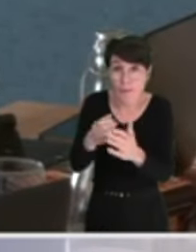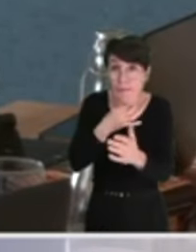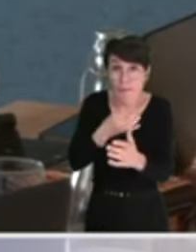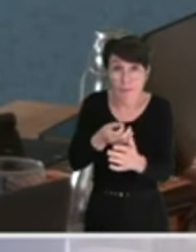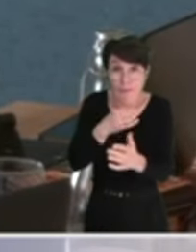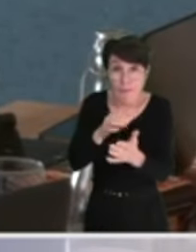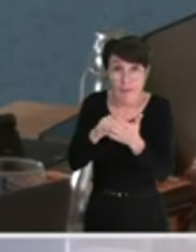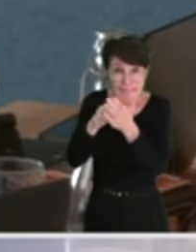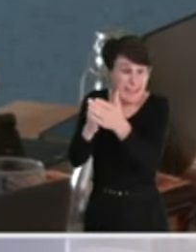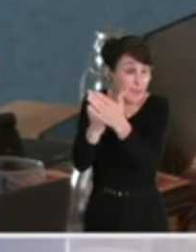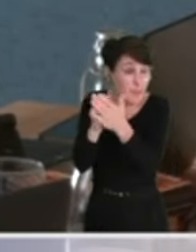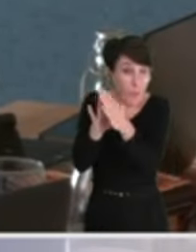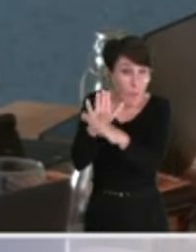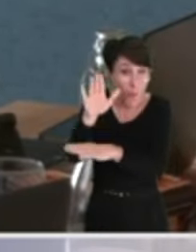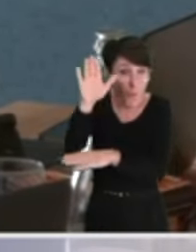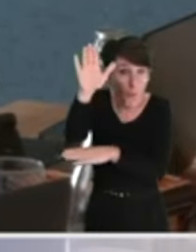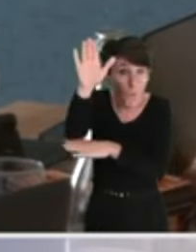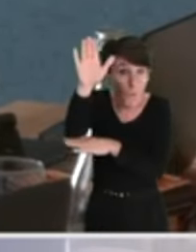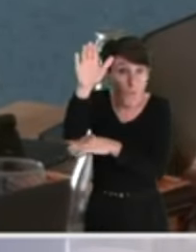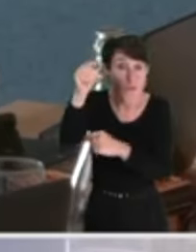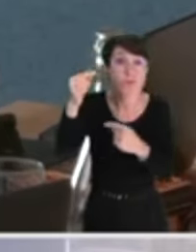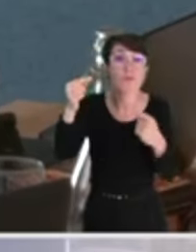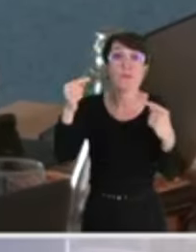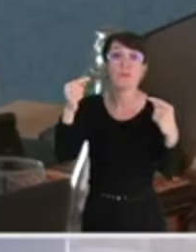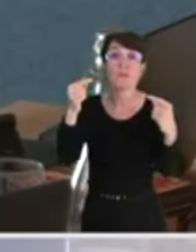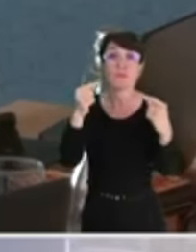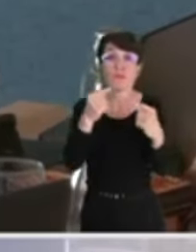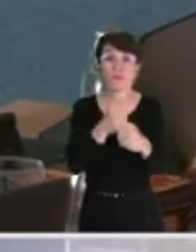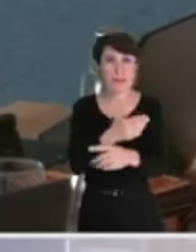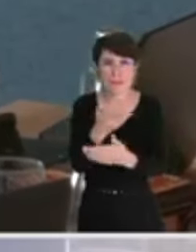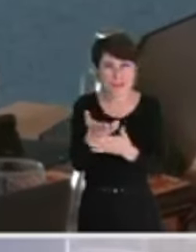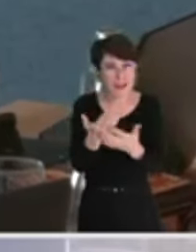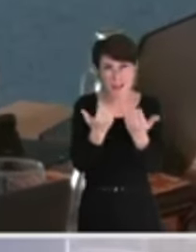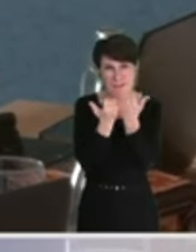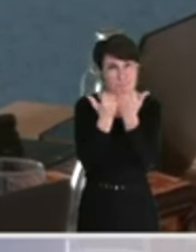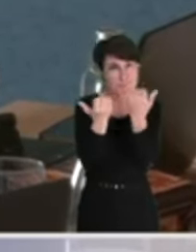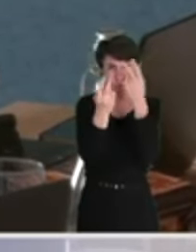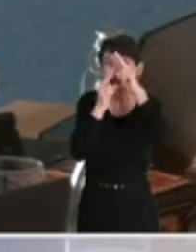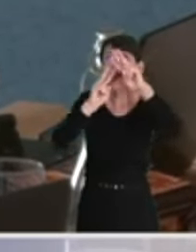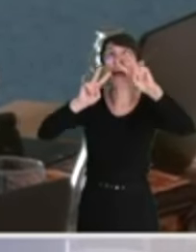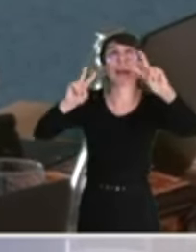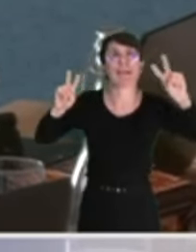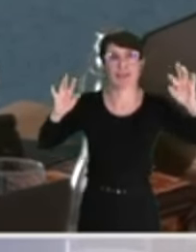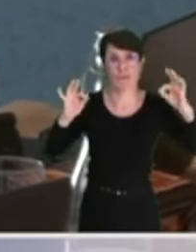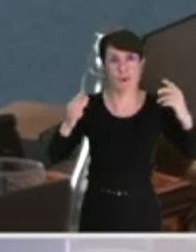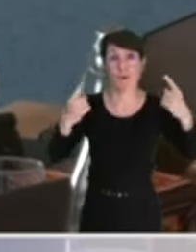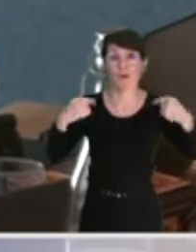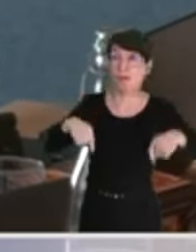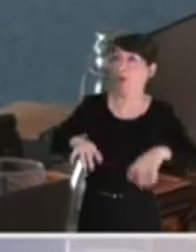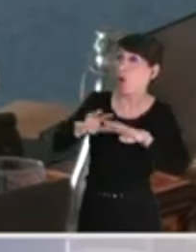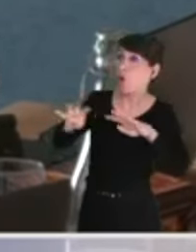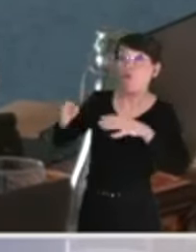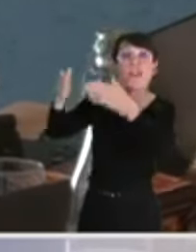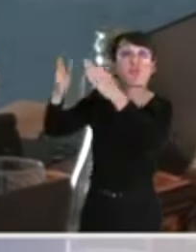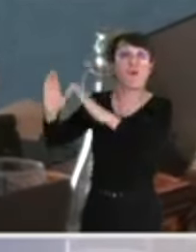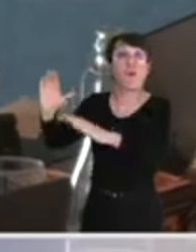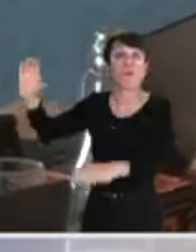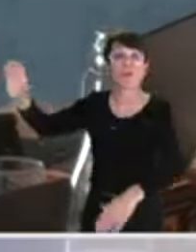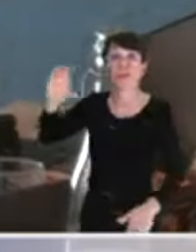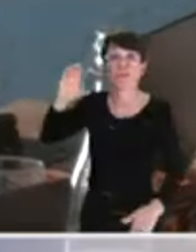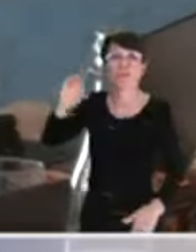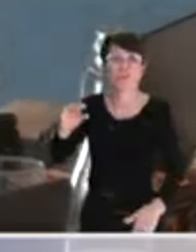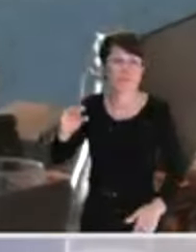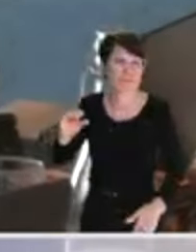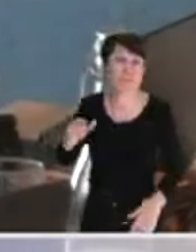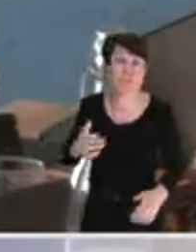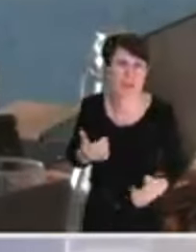évidemment aucun rapport avec ce que le gouvernement Barnier pourrait décider dans l'avenir. Je